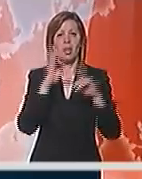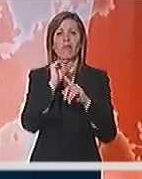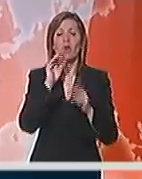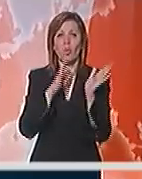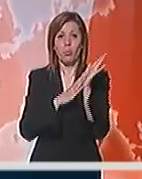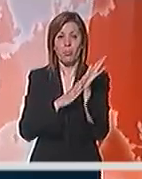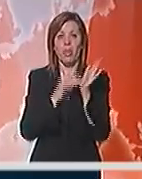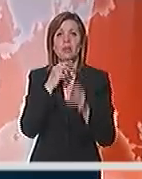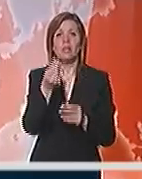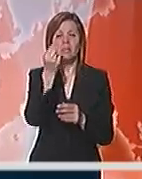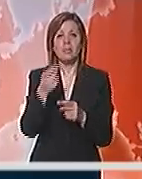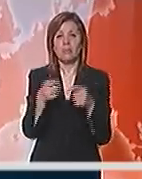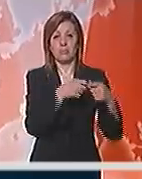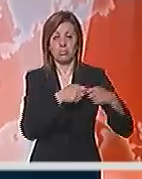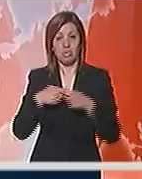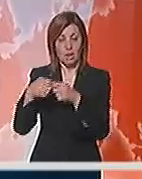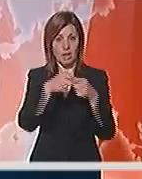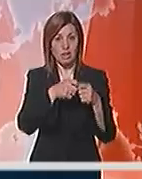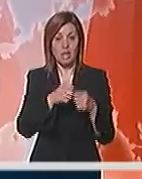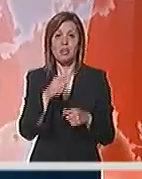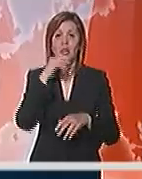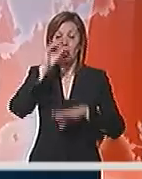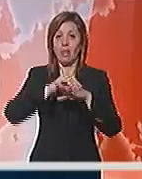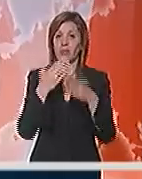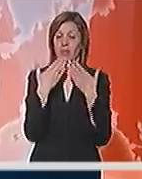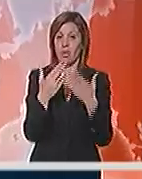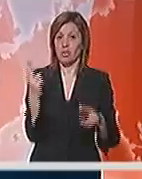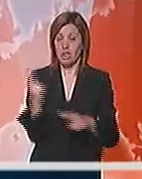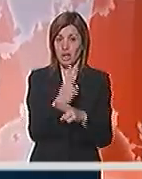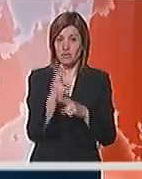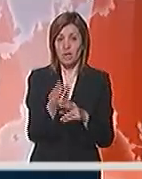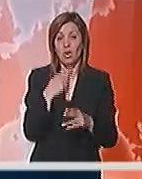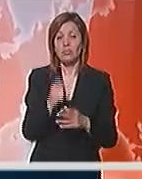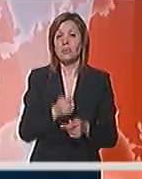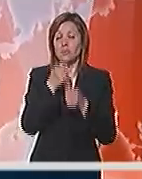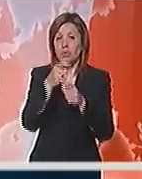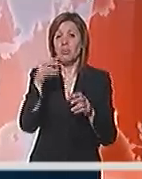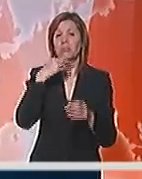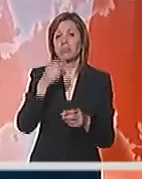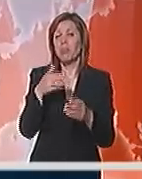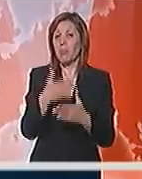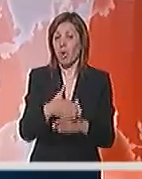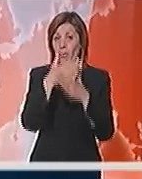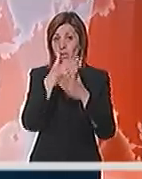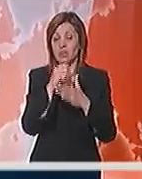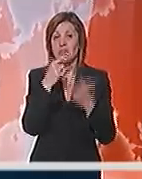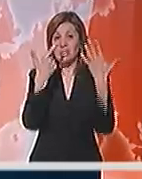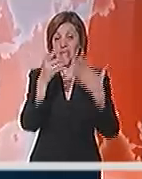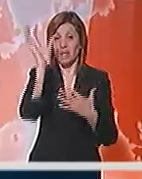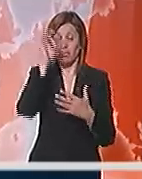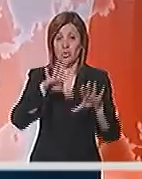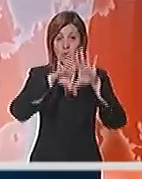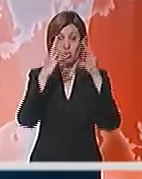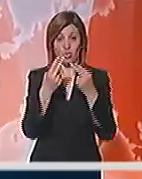organizaciji Srpske asocijacije menadžera, Dulić je najavio da će, zahvaljujući državnom subvencionisanju projektnog finansiranja sa 7 od 100 od